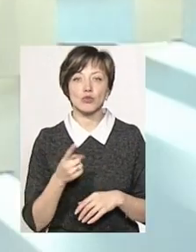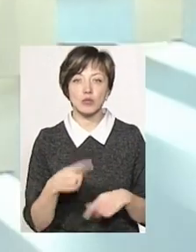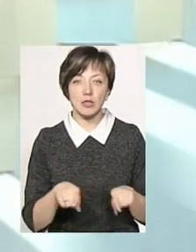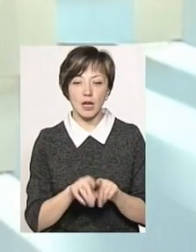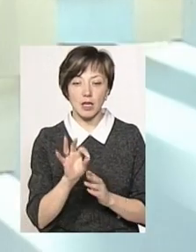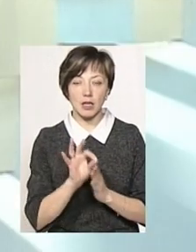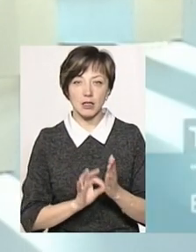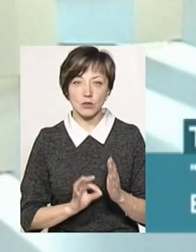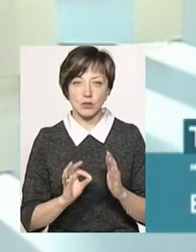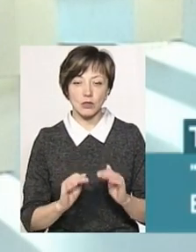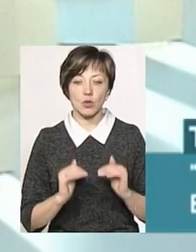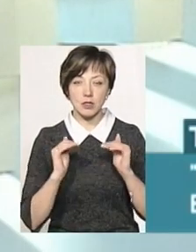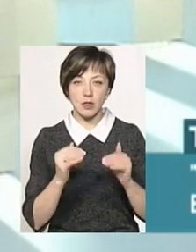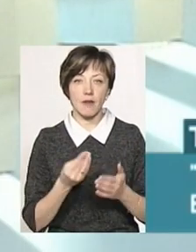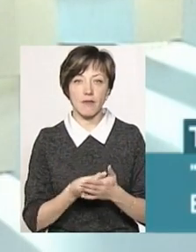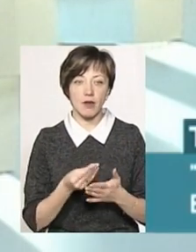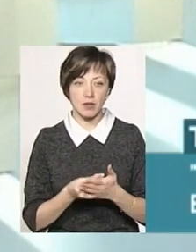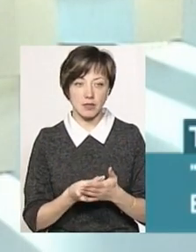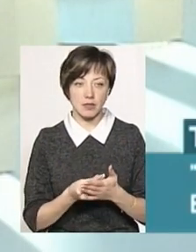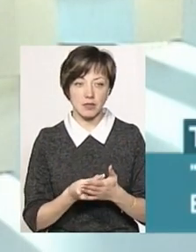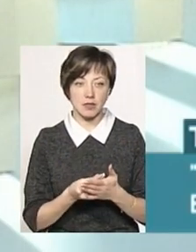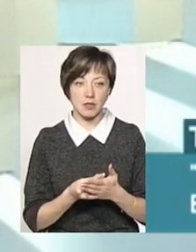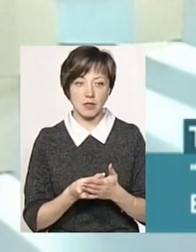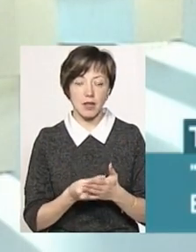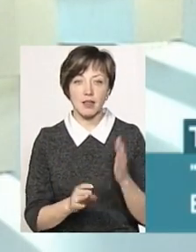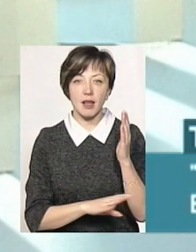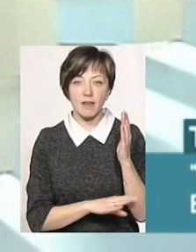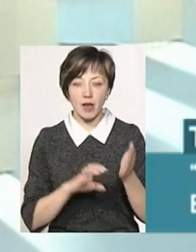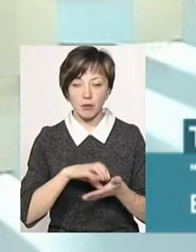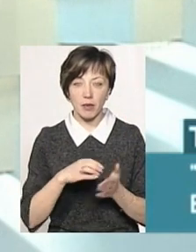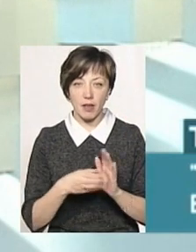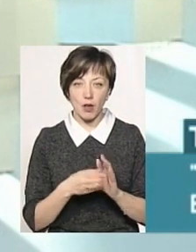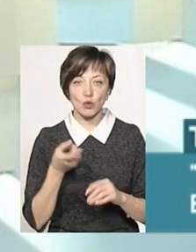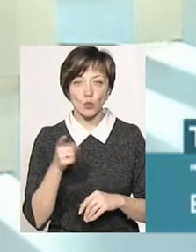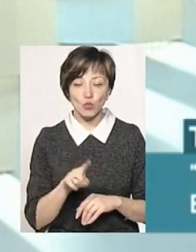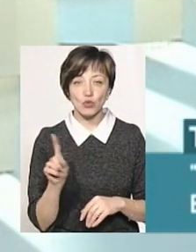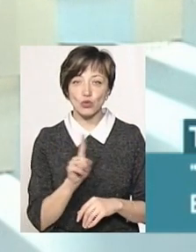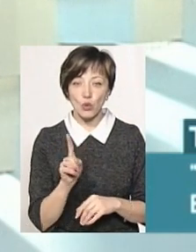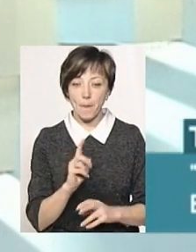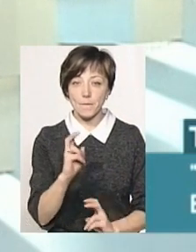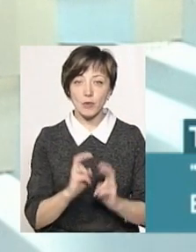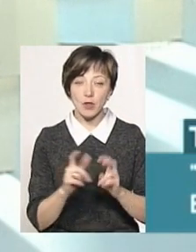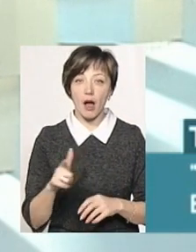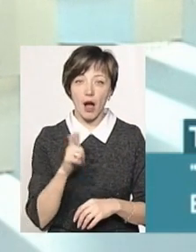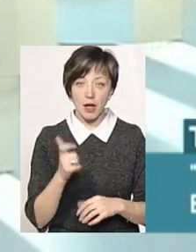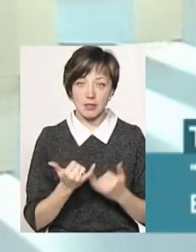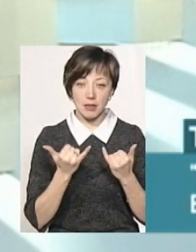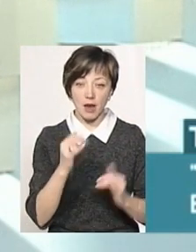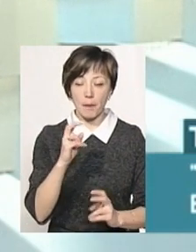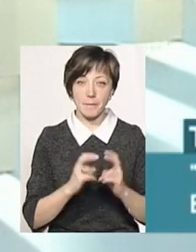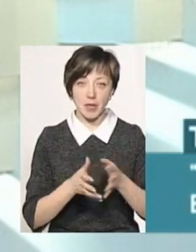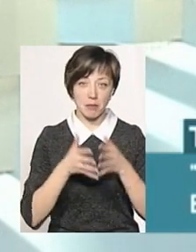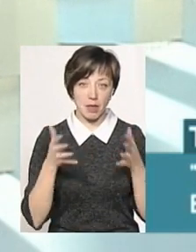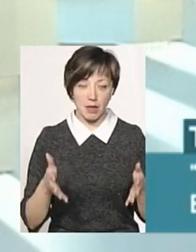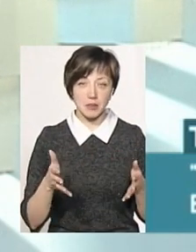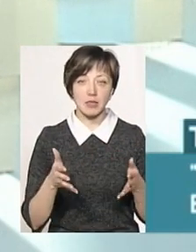різко зросла вартість, особливо дерев'яних пелет, тому що промисловий газ для промислових